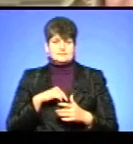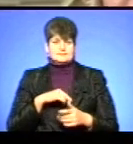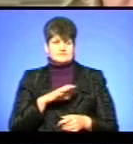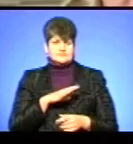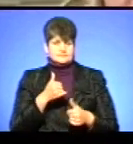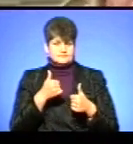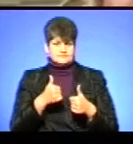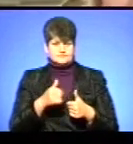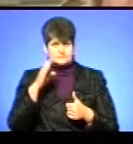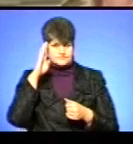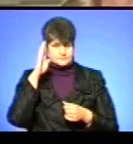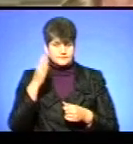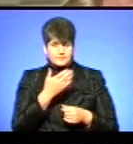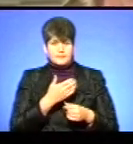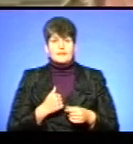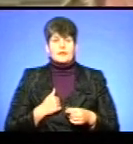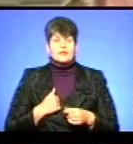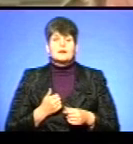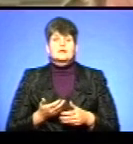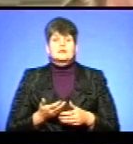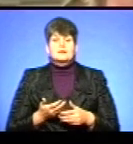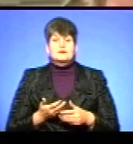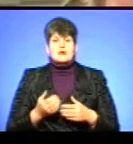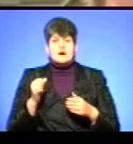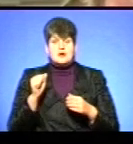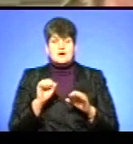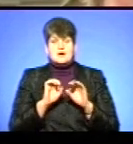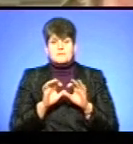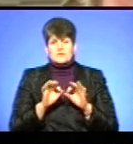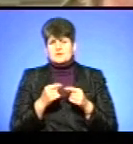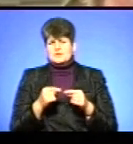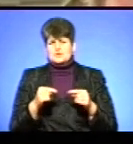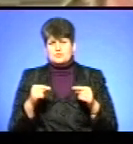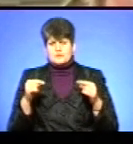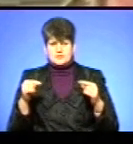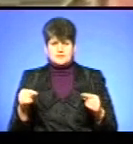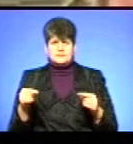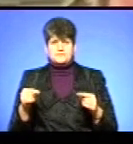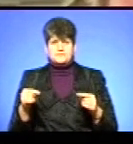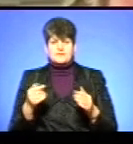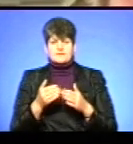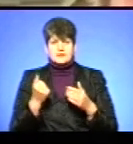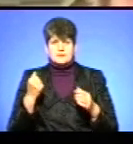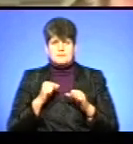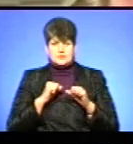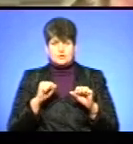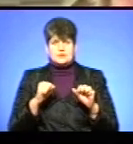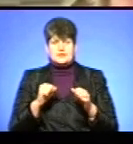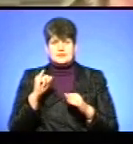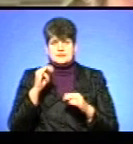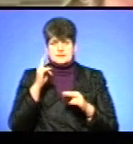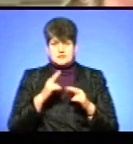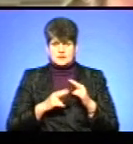саме головне. Ну а репертуар різноманітний, від патріотики і закінчуючи